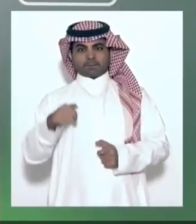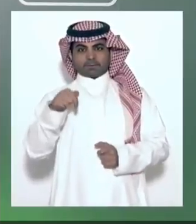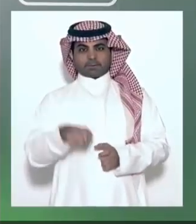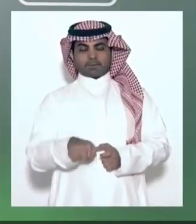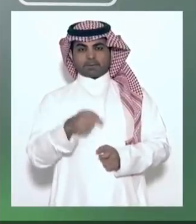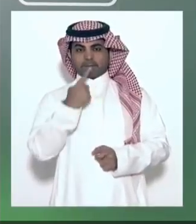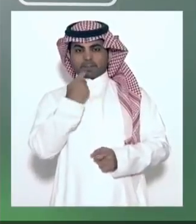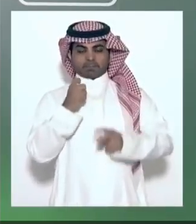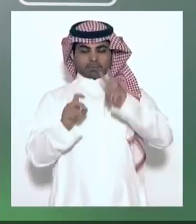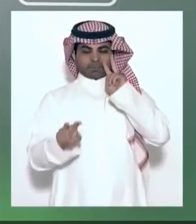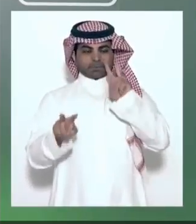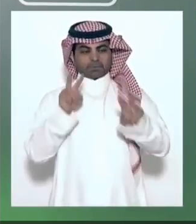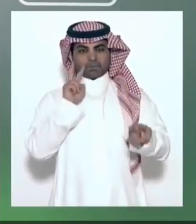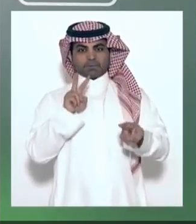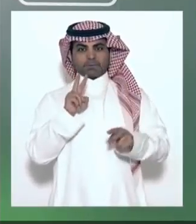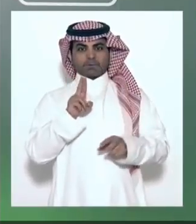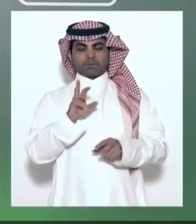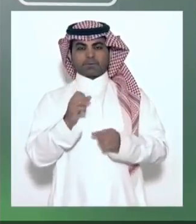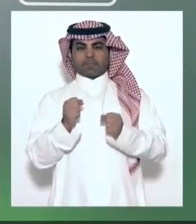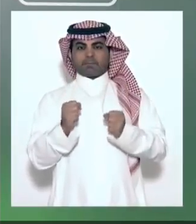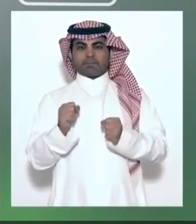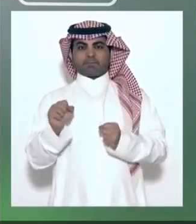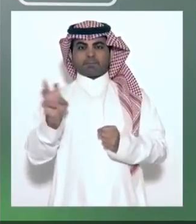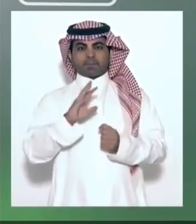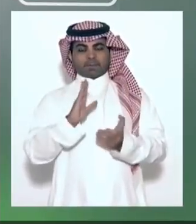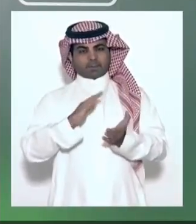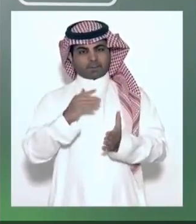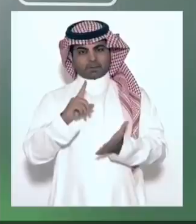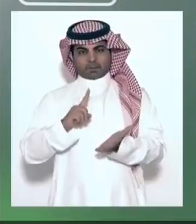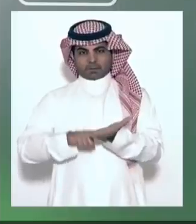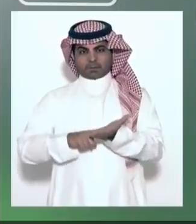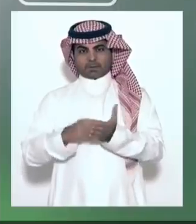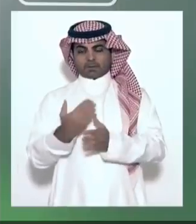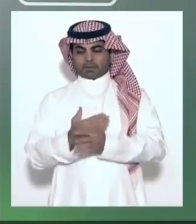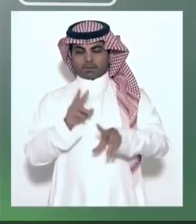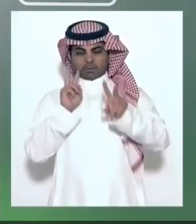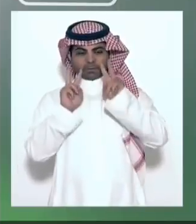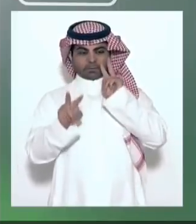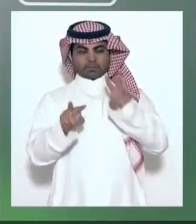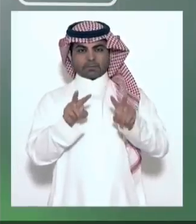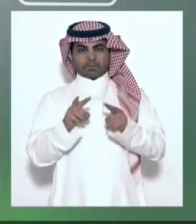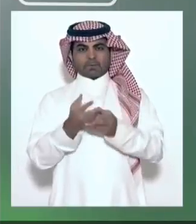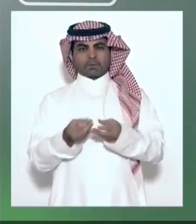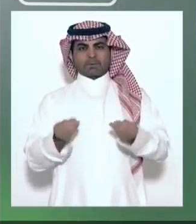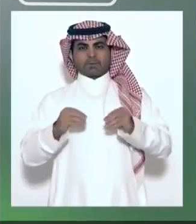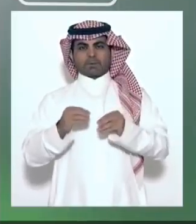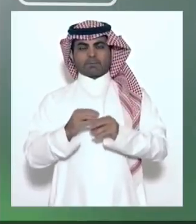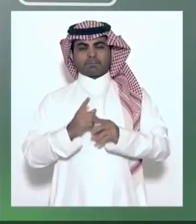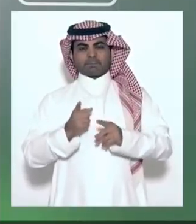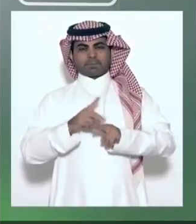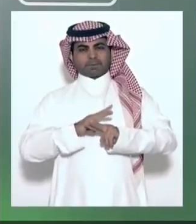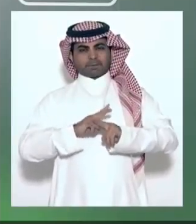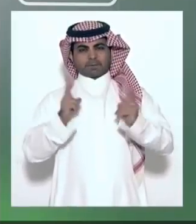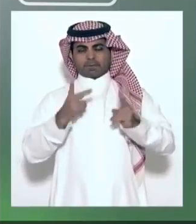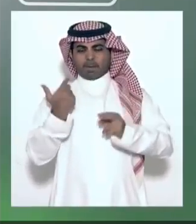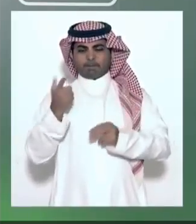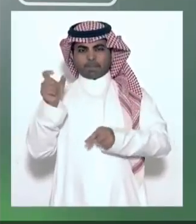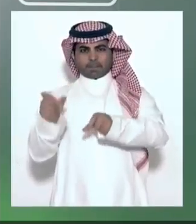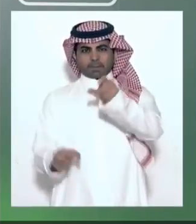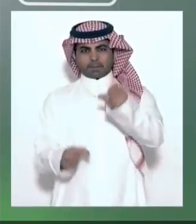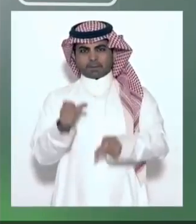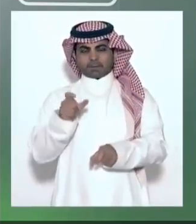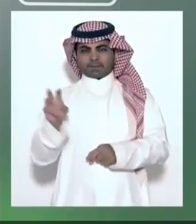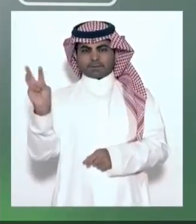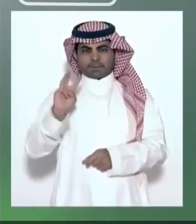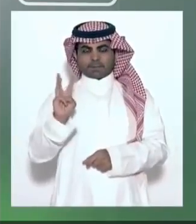الصعوبات التي يواجهها القطاع الخاص الحقيقة تتمثل في عدم قدرتهم وعدم قدرة بعض منشاء